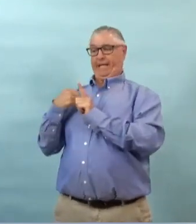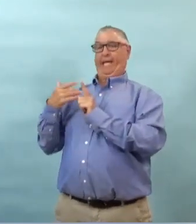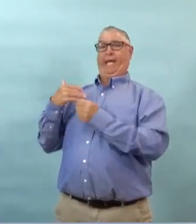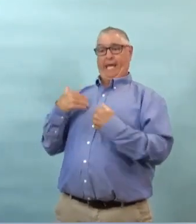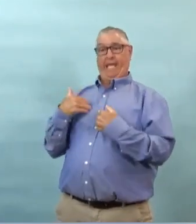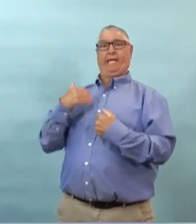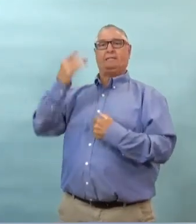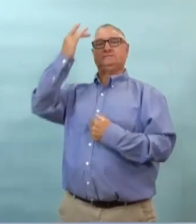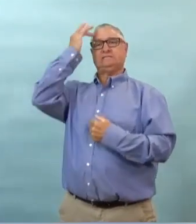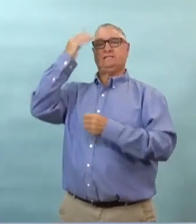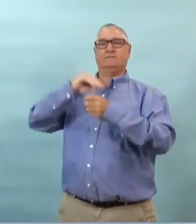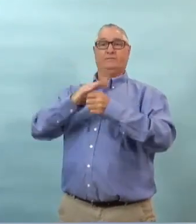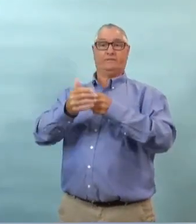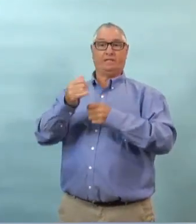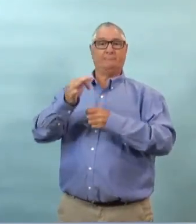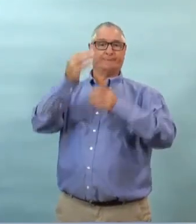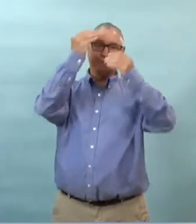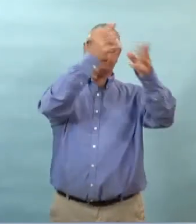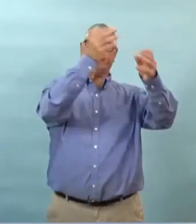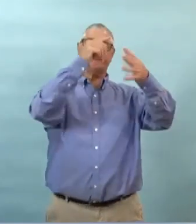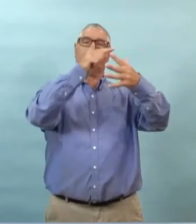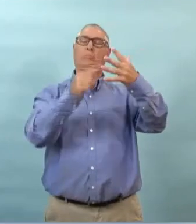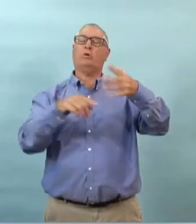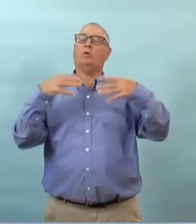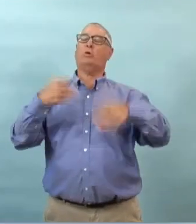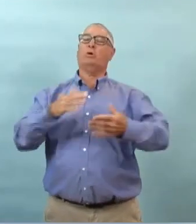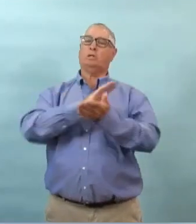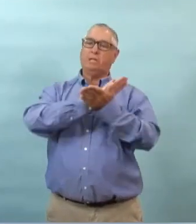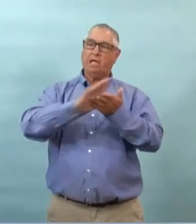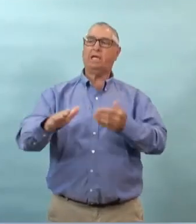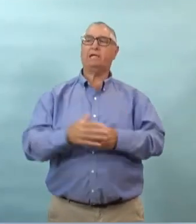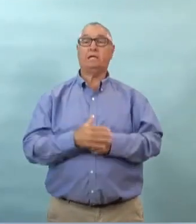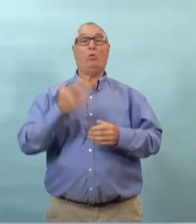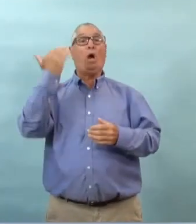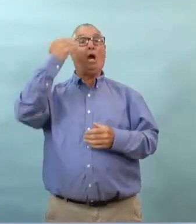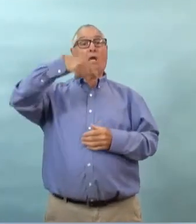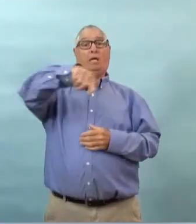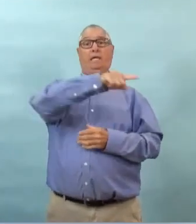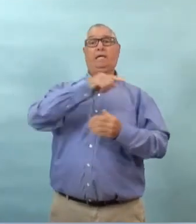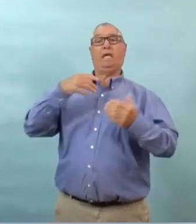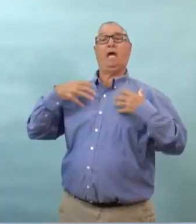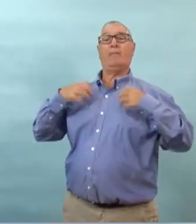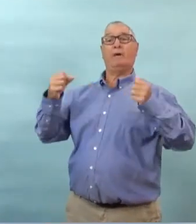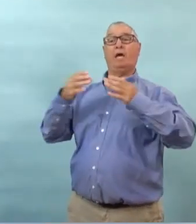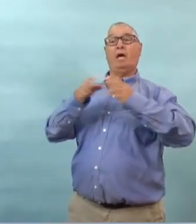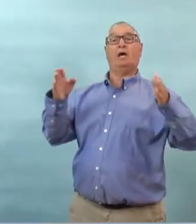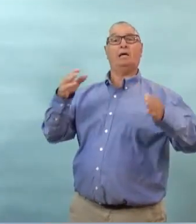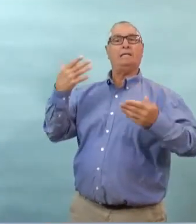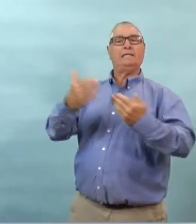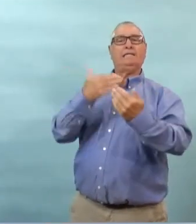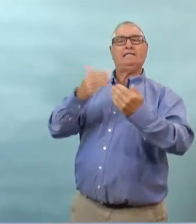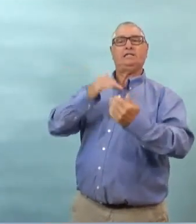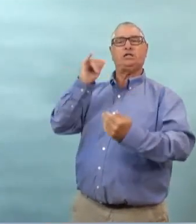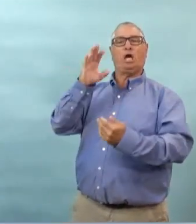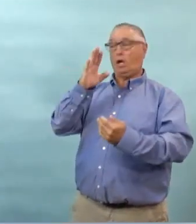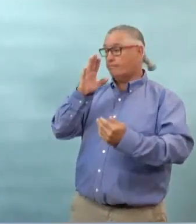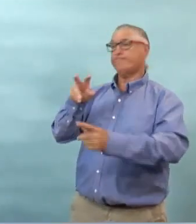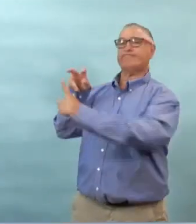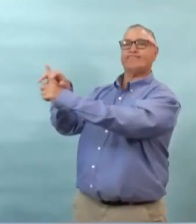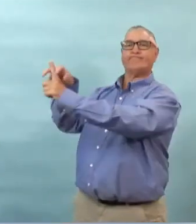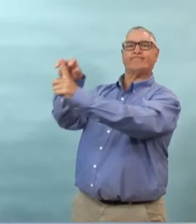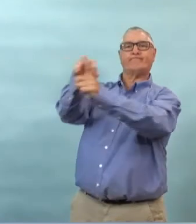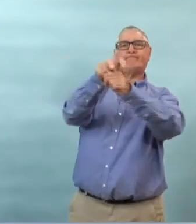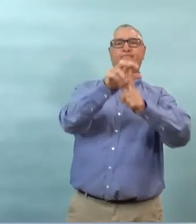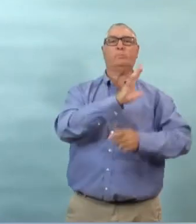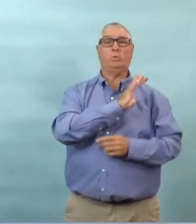ils ont eu des communications et ça ça rend le travail des autorités de santé publique beaucoup plus facile le travail